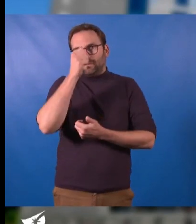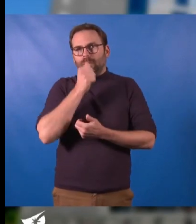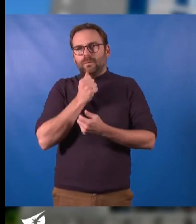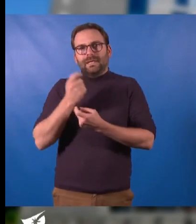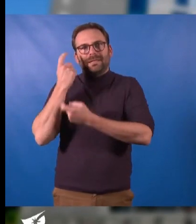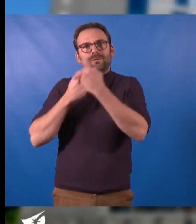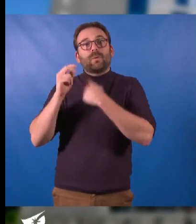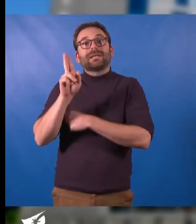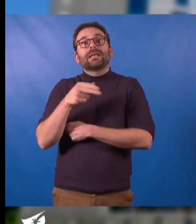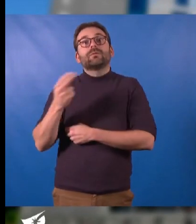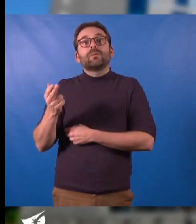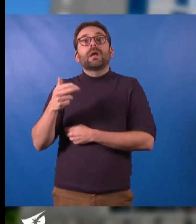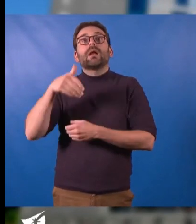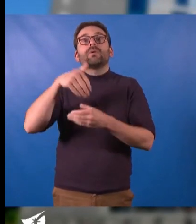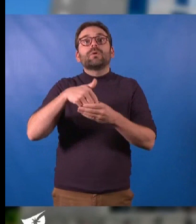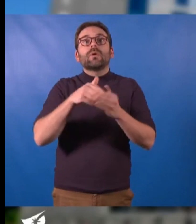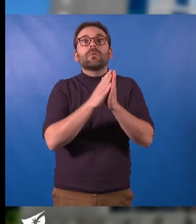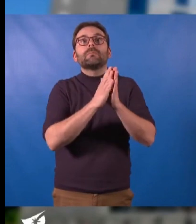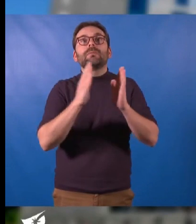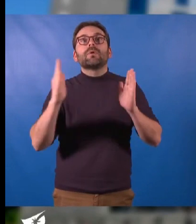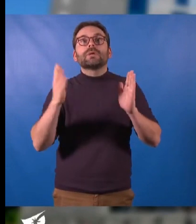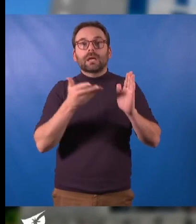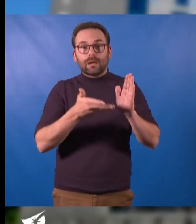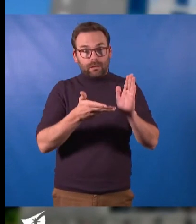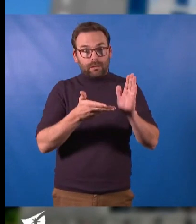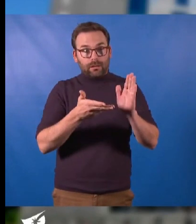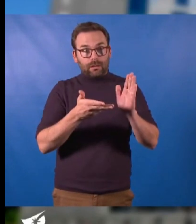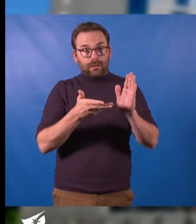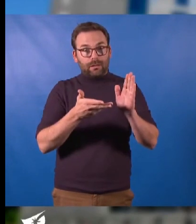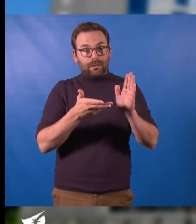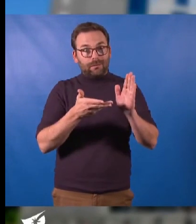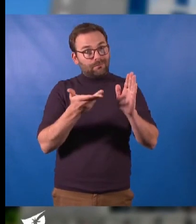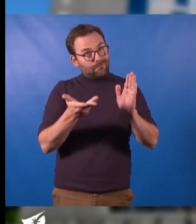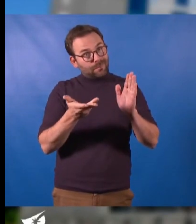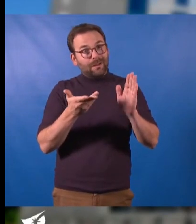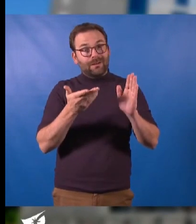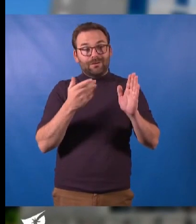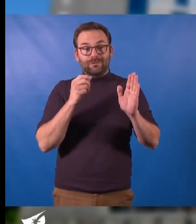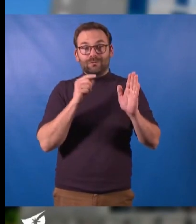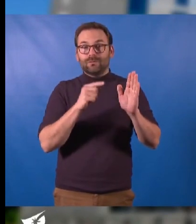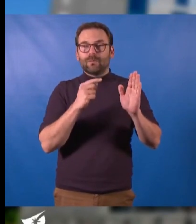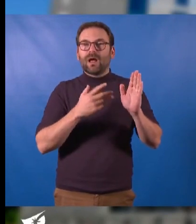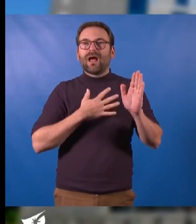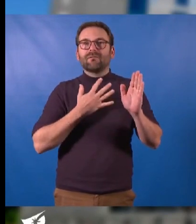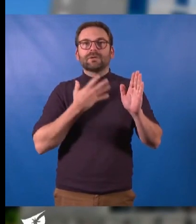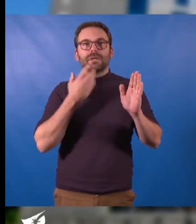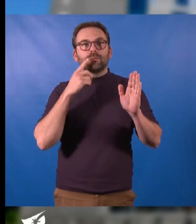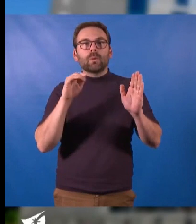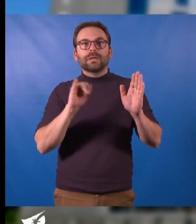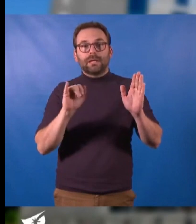dispose dans son sein d'une bibliothèque. Eh bien, voilà qui sert à la fois